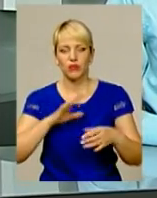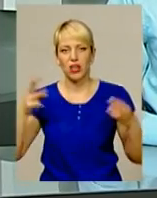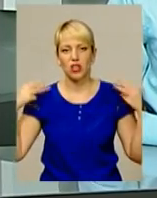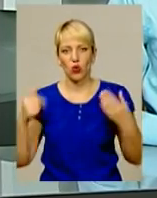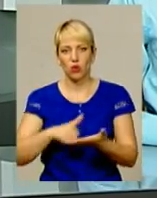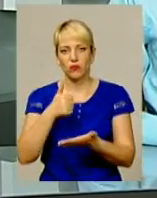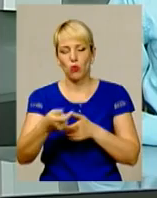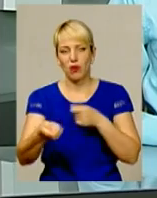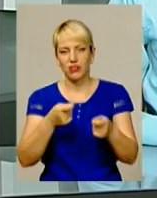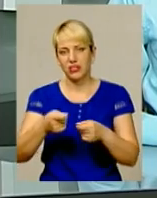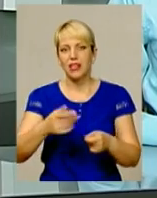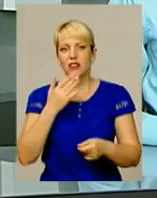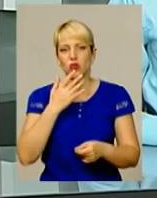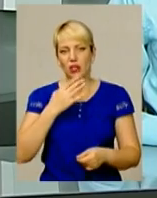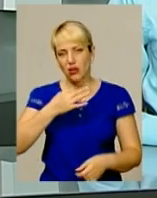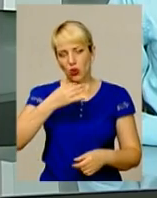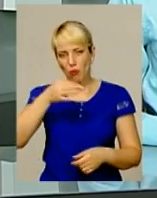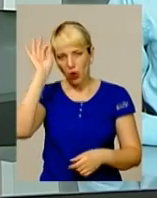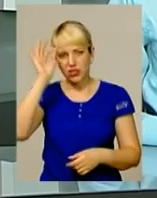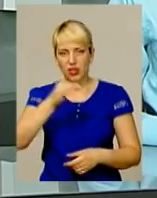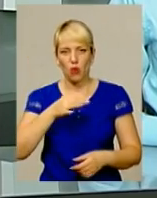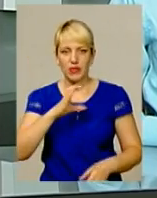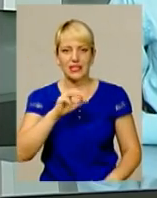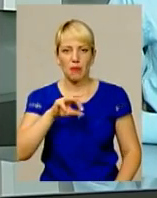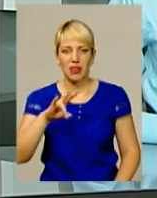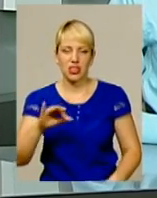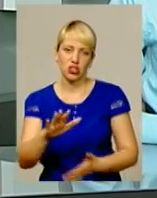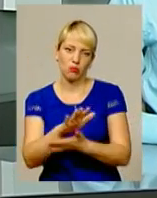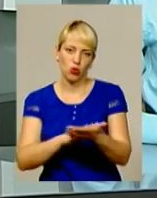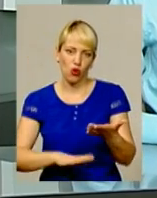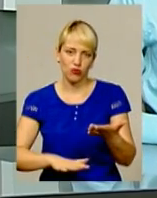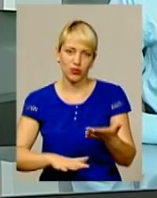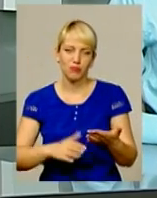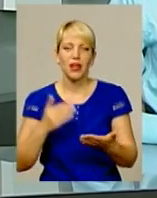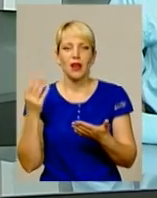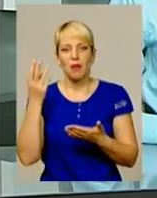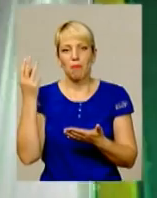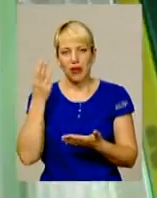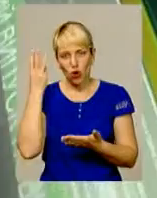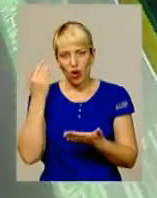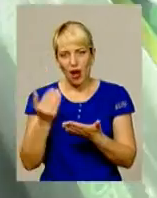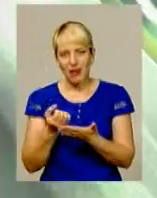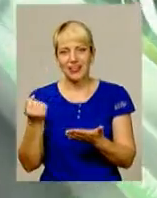управління національної поліції в області Микола Семенишин. Ми продовжуємо панораму тиждень.